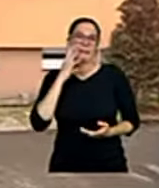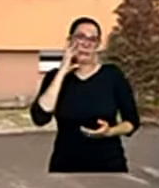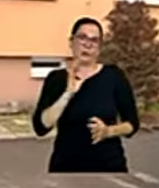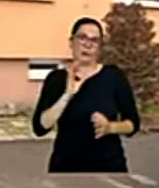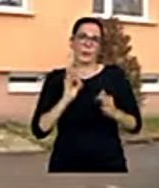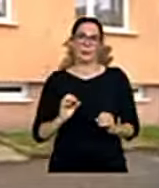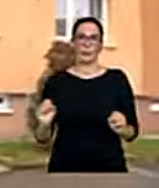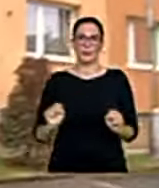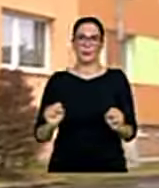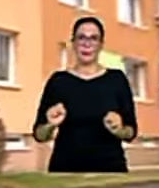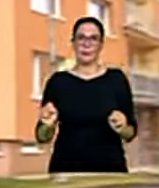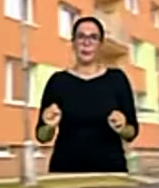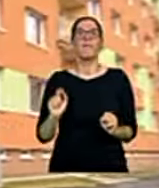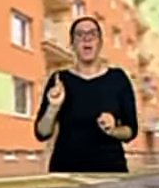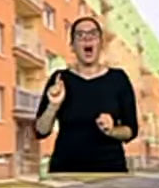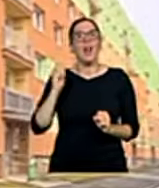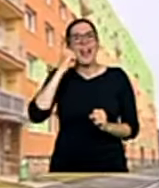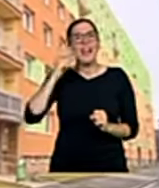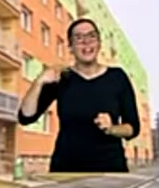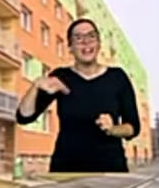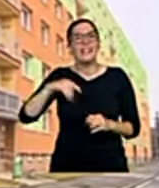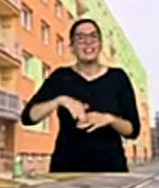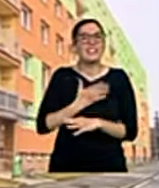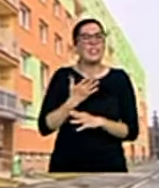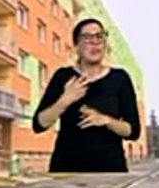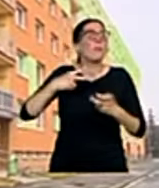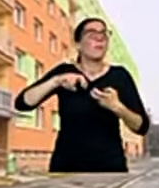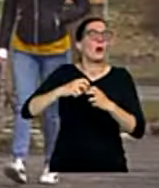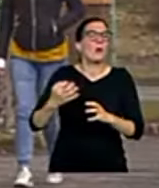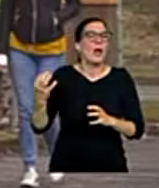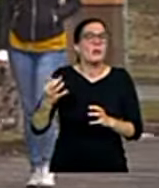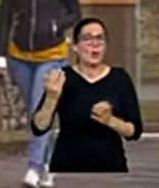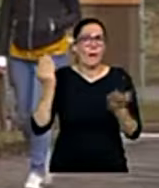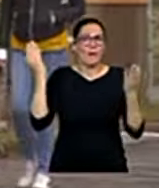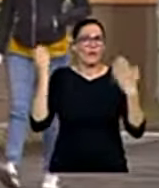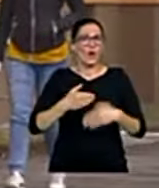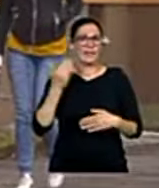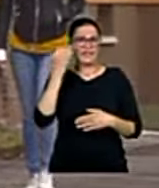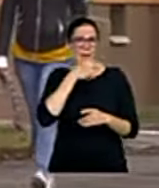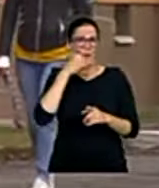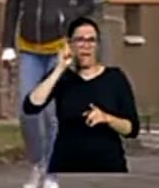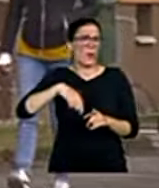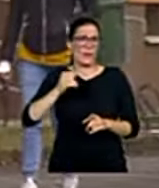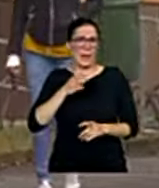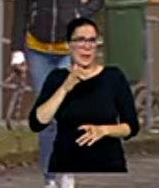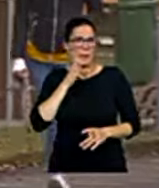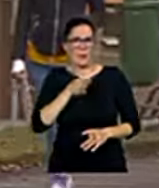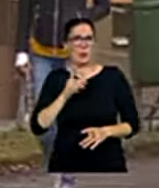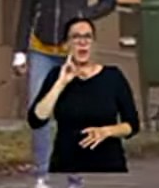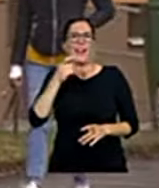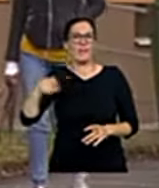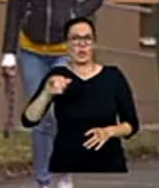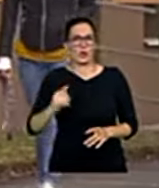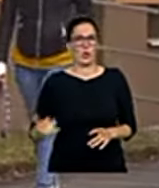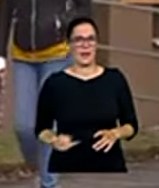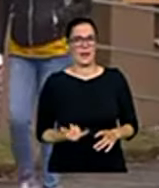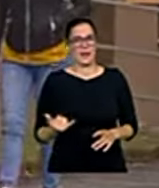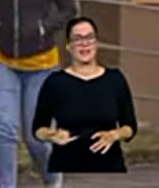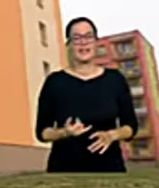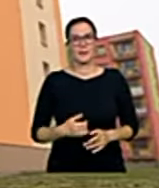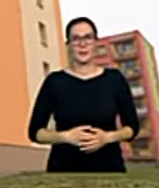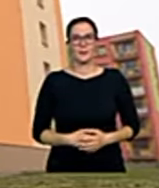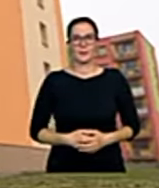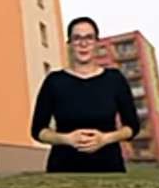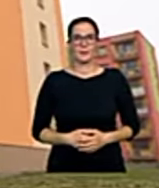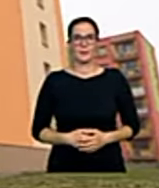Jako větší problém někteří lidé vnímají spíš to, že jim z kohoutků v noci neteče teplá voda. Zejména ti mladší přemysl Šrámek,